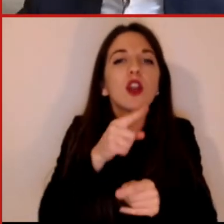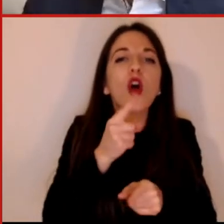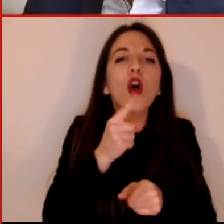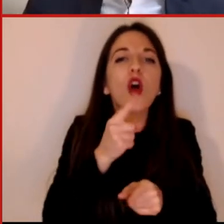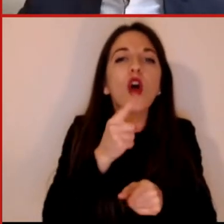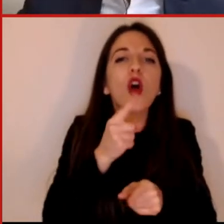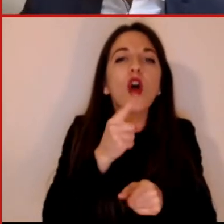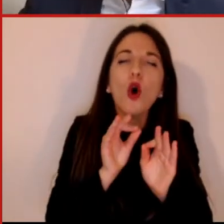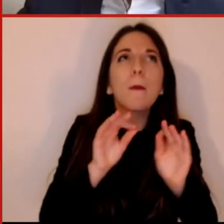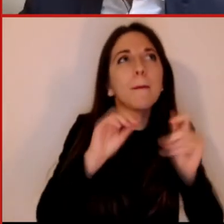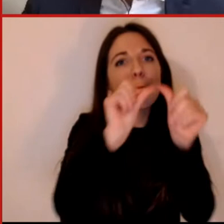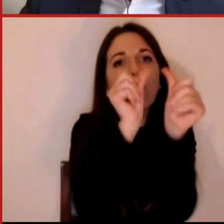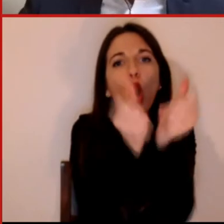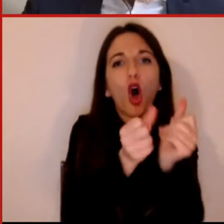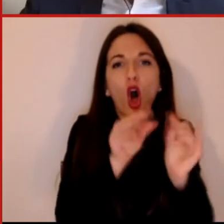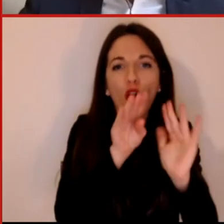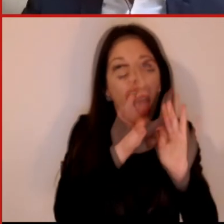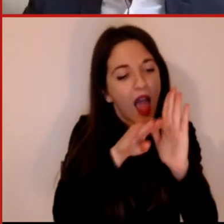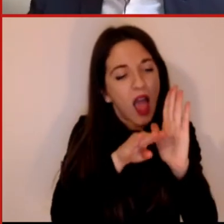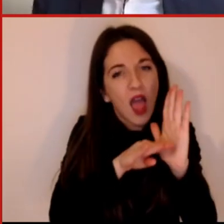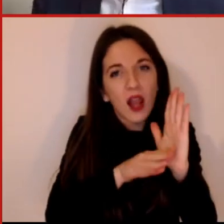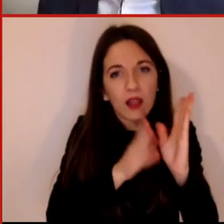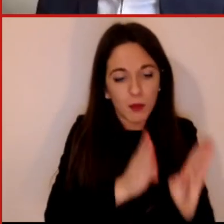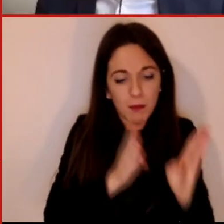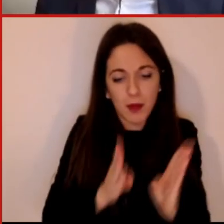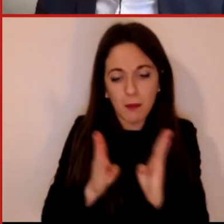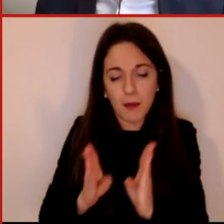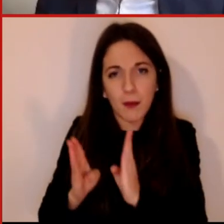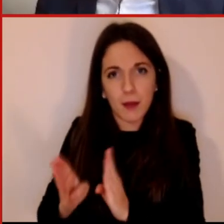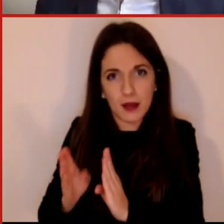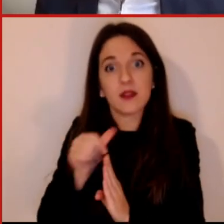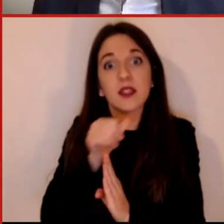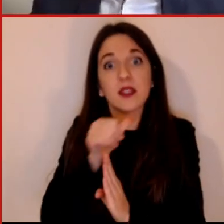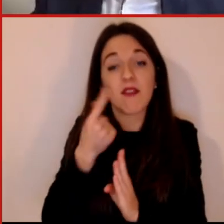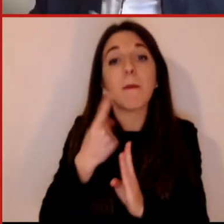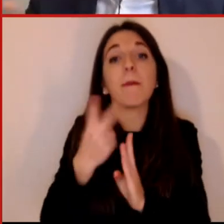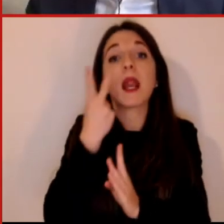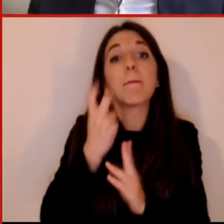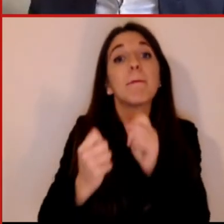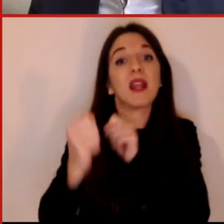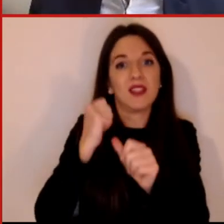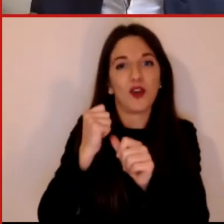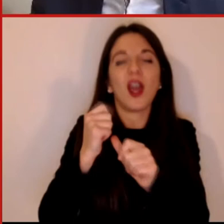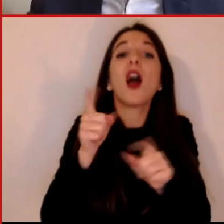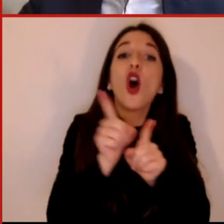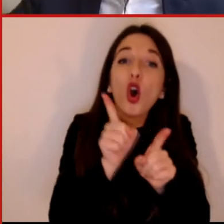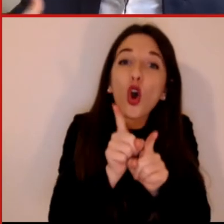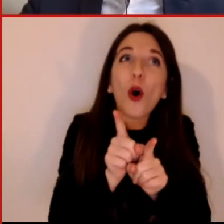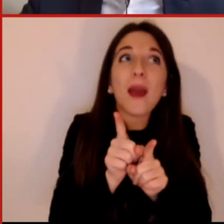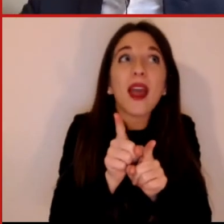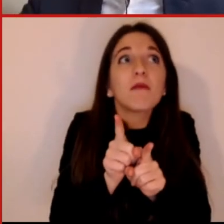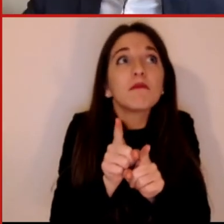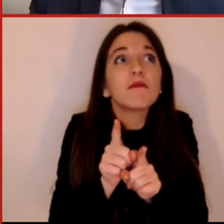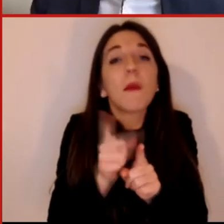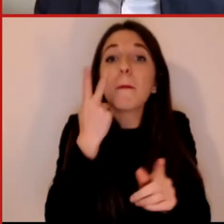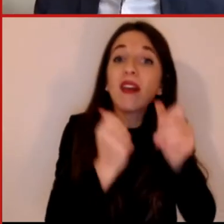realizzazioni, esattamente un po' come appunto come vediamo nelle previsioni meteorologiche per ottenere delle traiettorie che poi noi